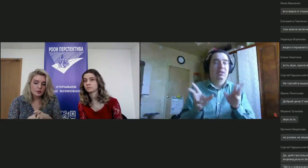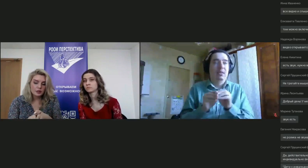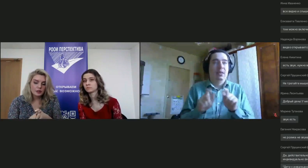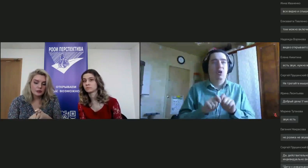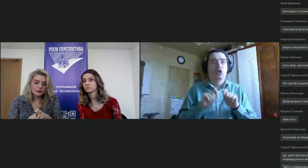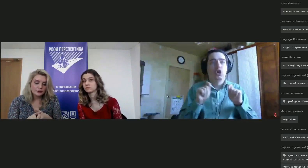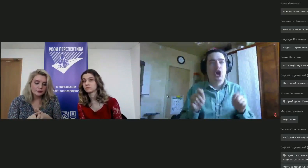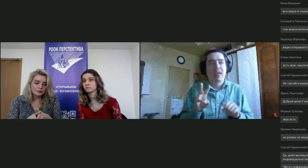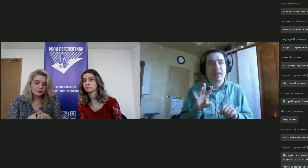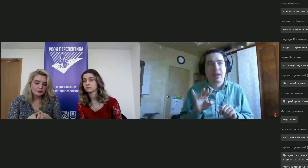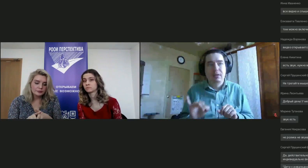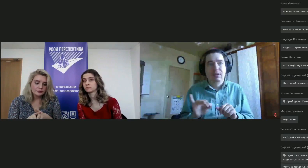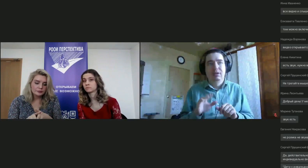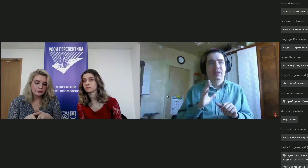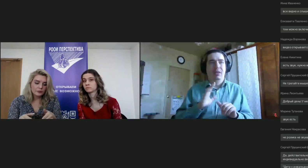будучи с ними